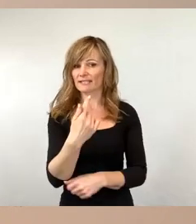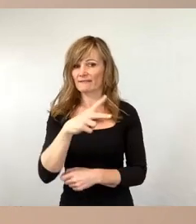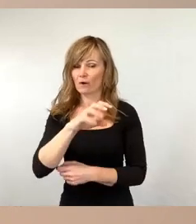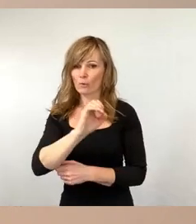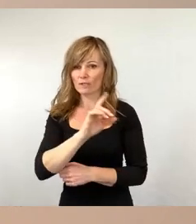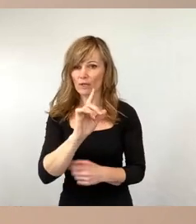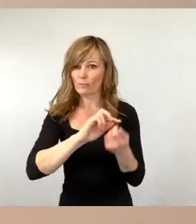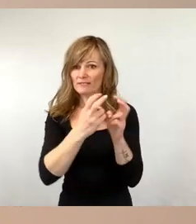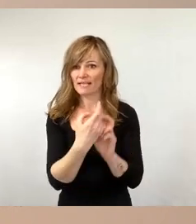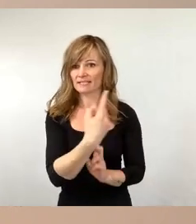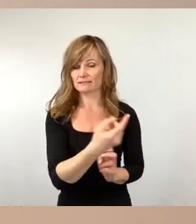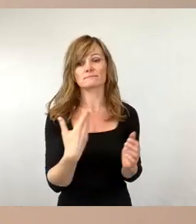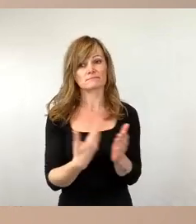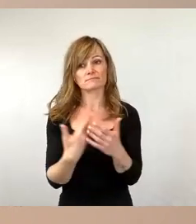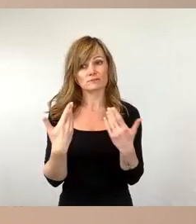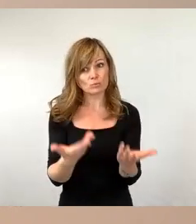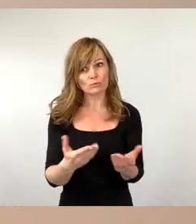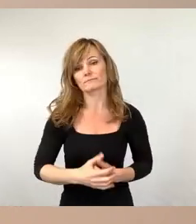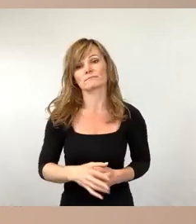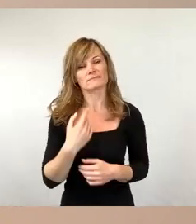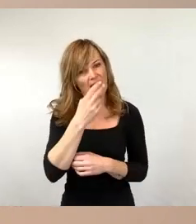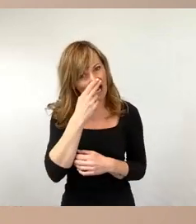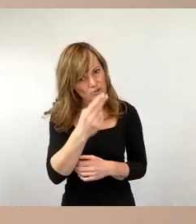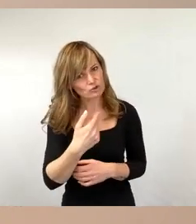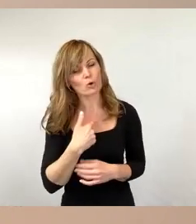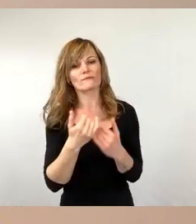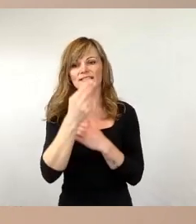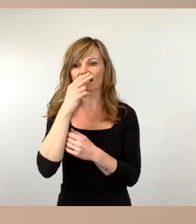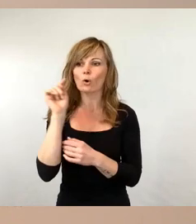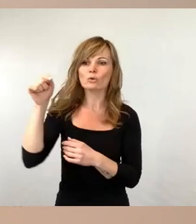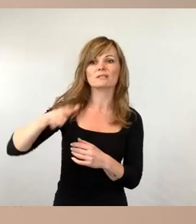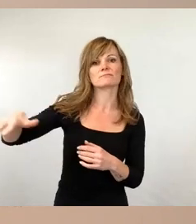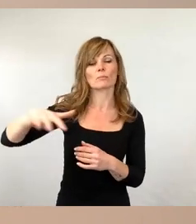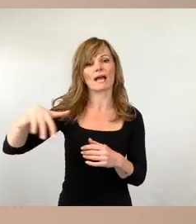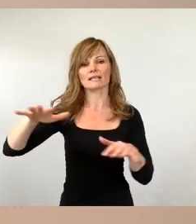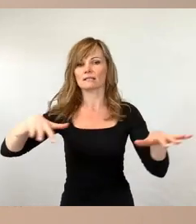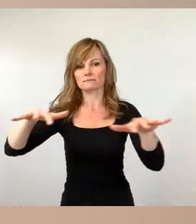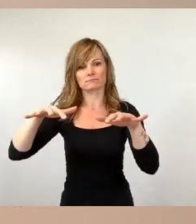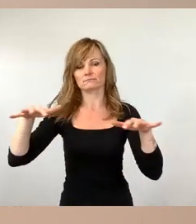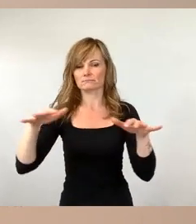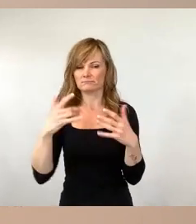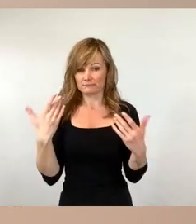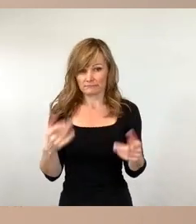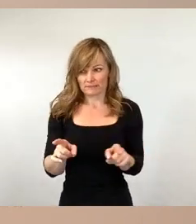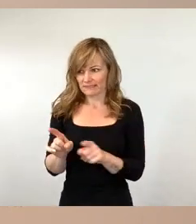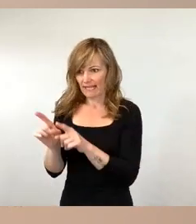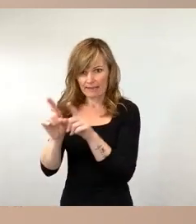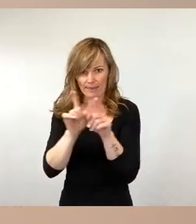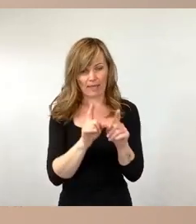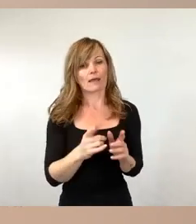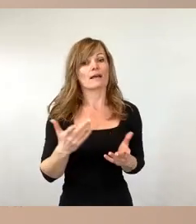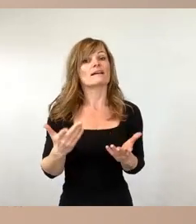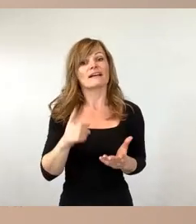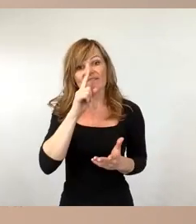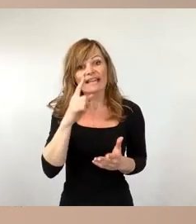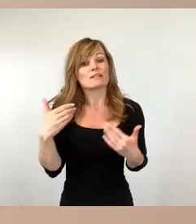sie natürlich auch gehalten. Und wie gesagt, ich schaue mir das mal an, wie das im Umland aussieht. Und wenn es auch so wäre, im Konjunktiv gesagt, dass die dem